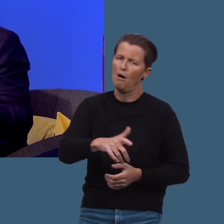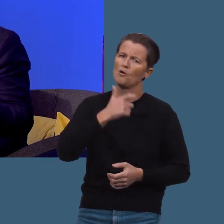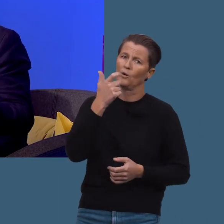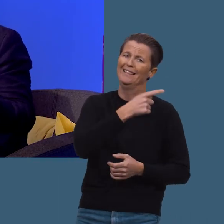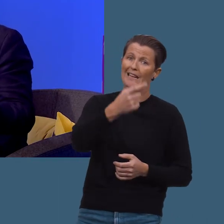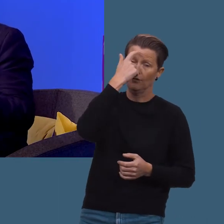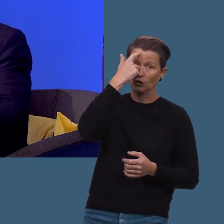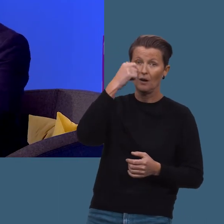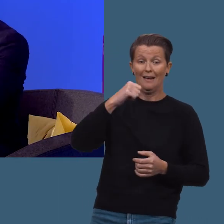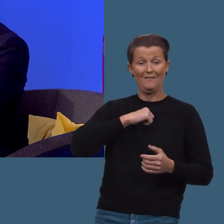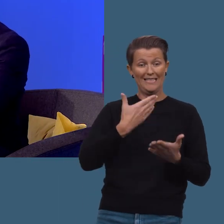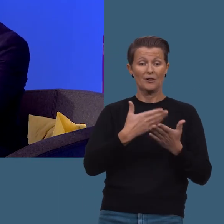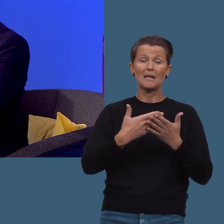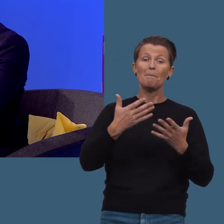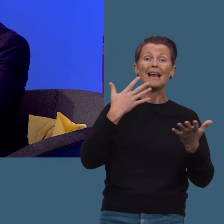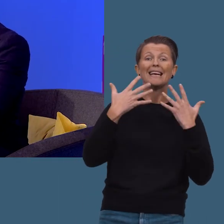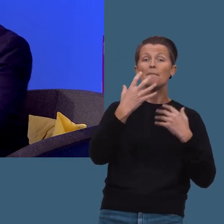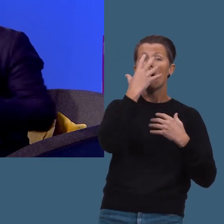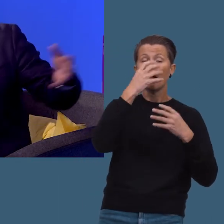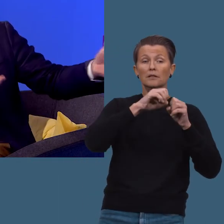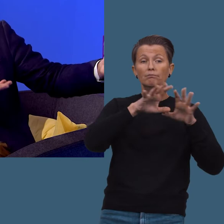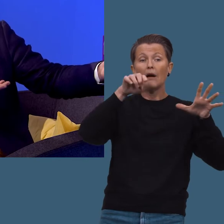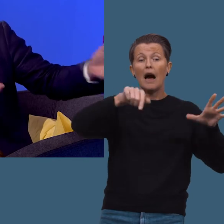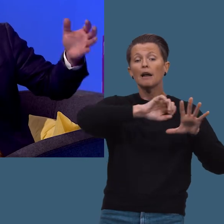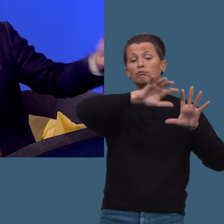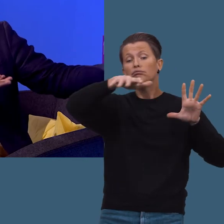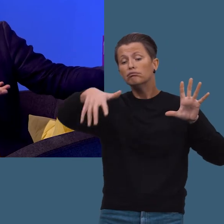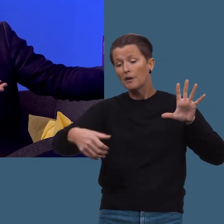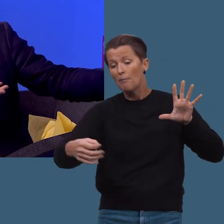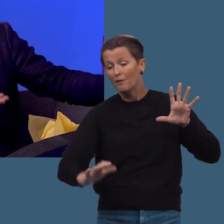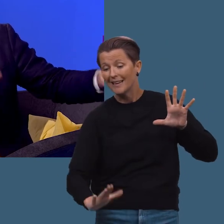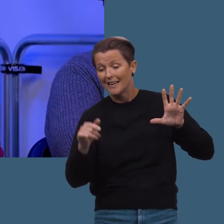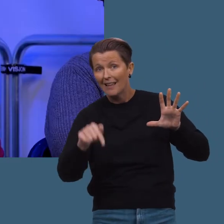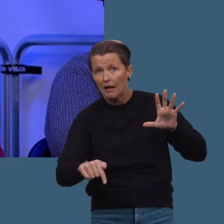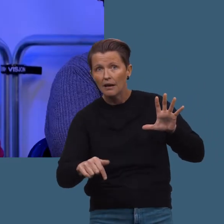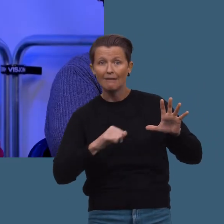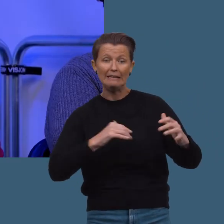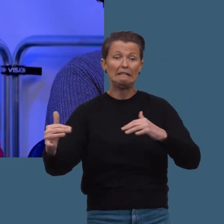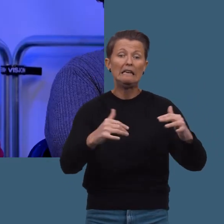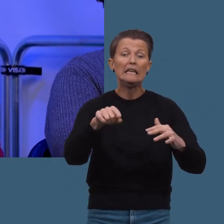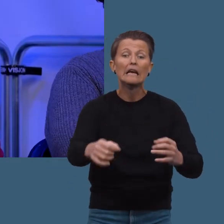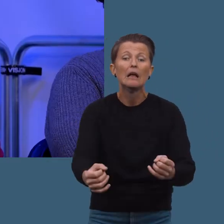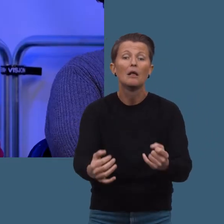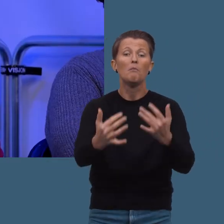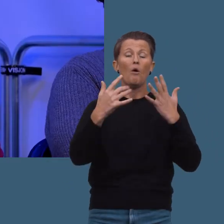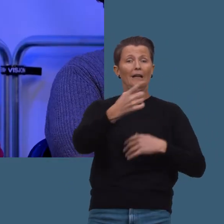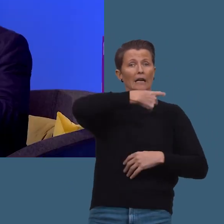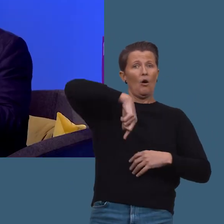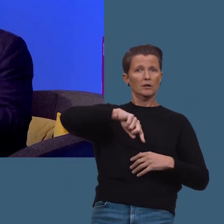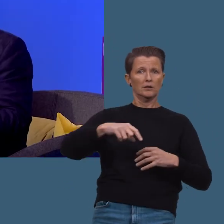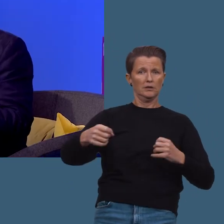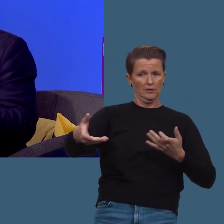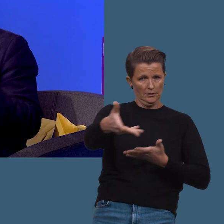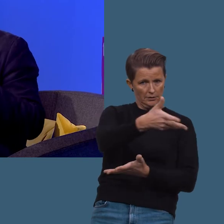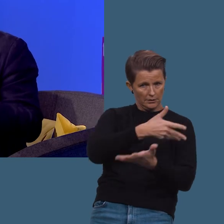fleste. Det at hvis vi slipper ut klimagasser her så påvirker det liv et helt annet sted i verden. Hvis det er et krig et helt annet sted i verden så påvirker det